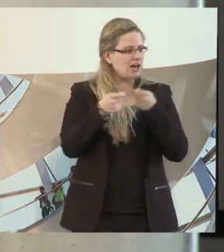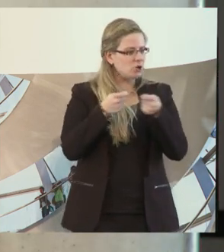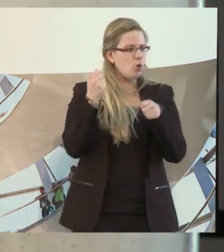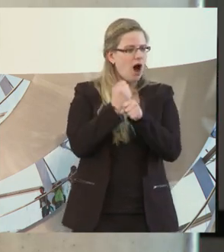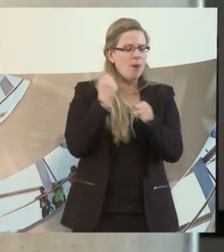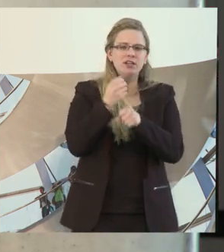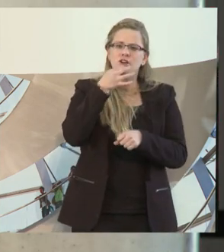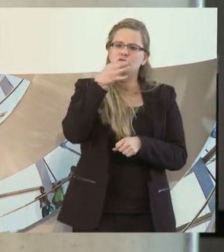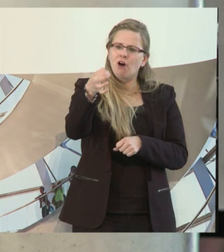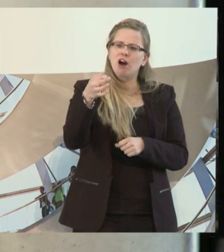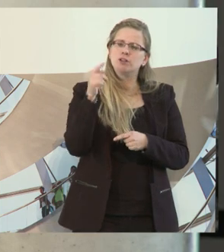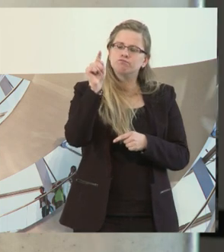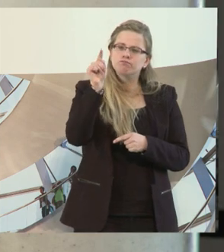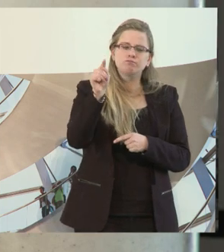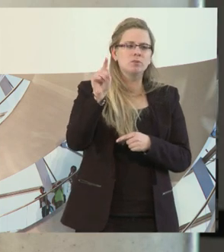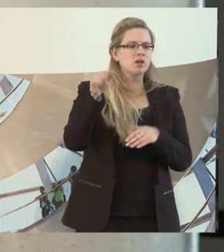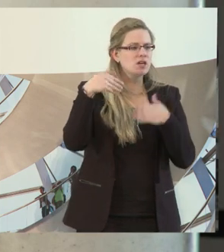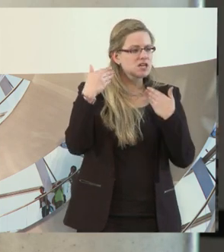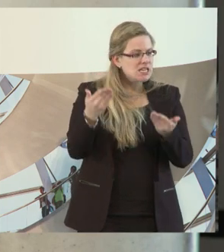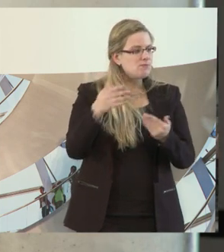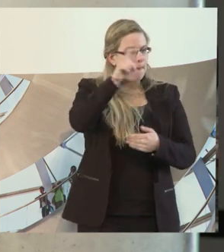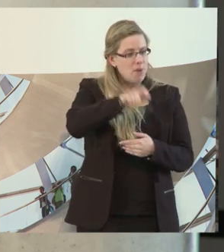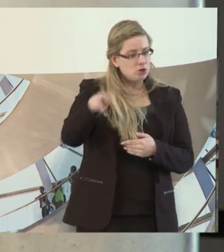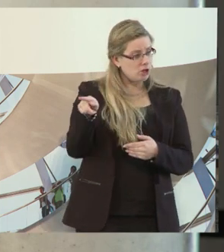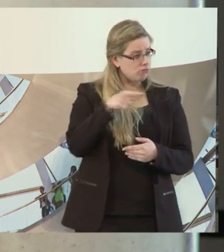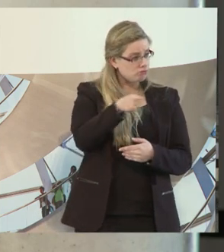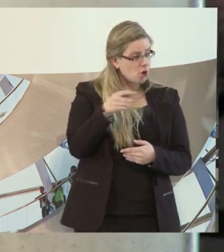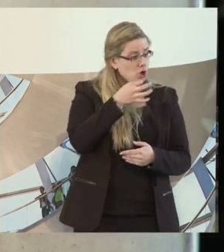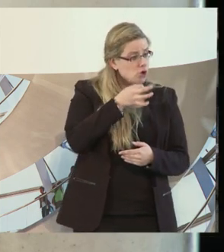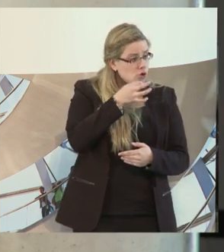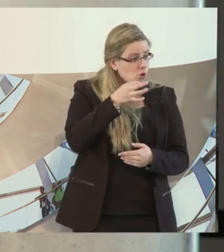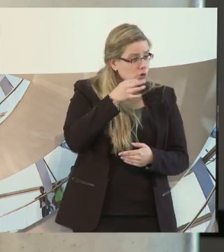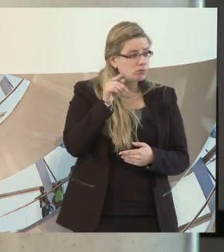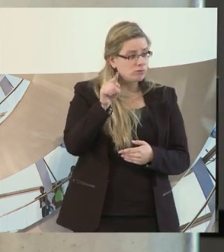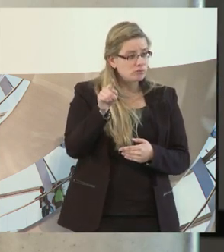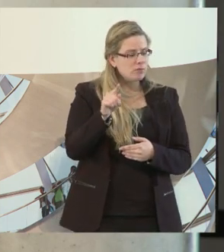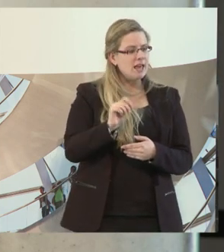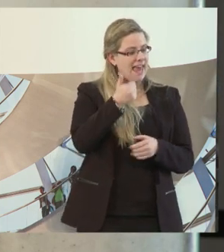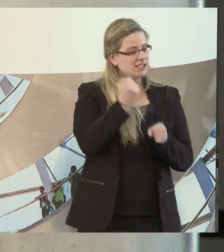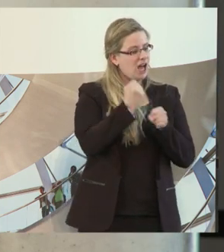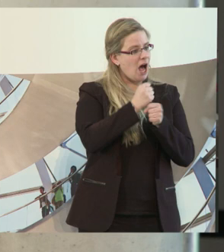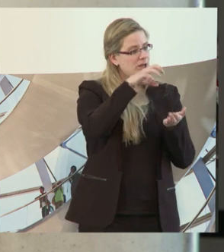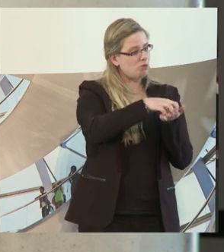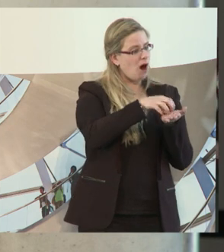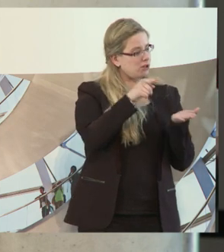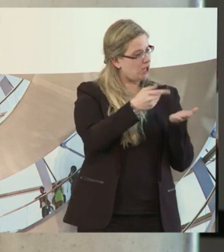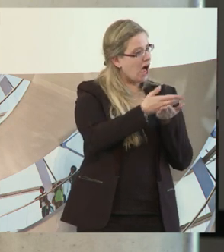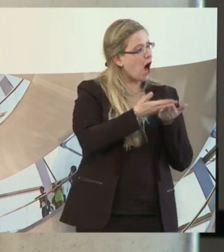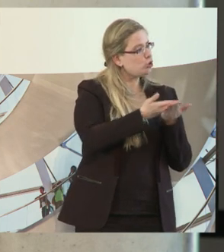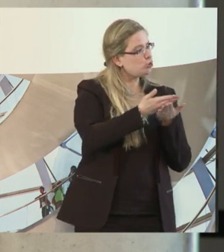gibt es dort geeignete, junge Menschen, die für eine Ausbildung auf dem ersten Arbeitsmarkt